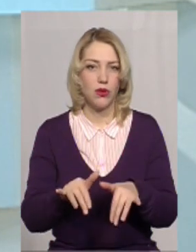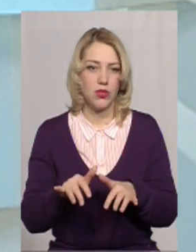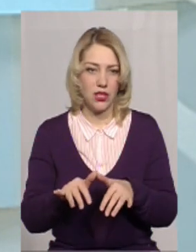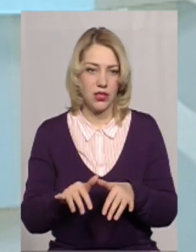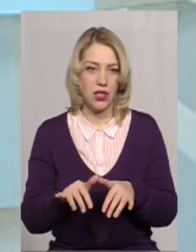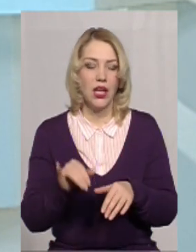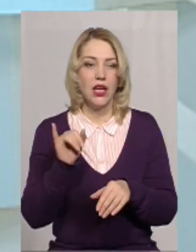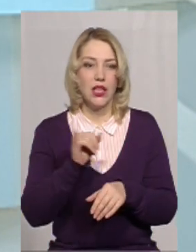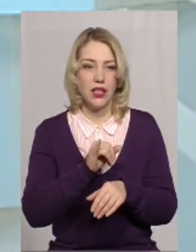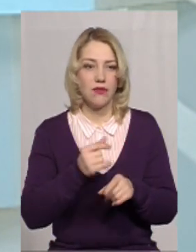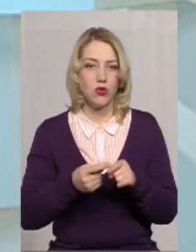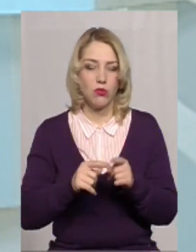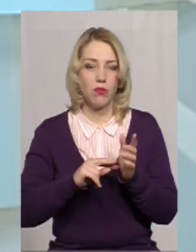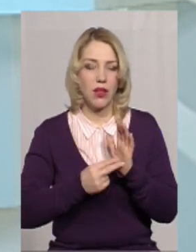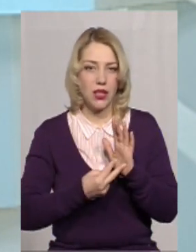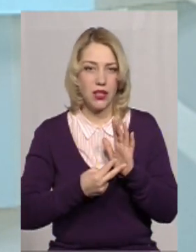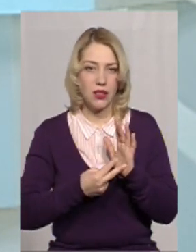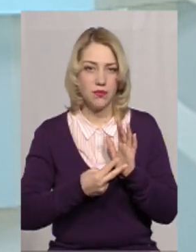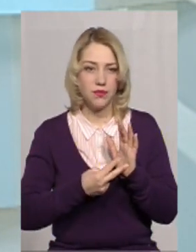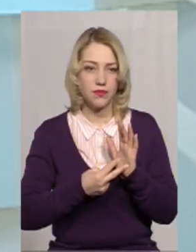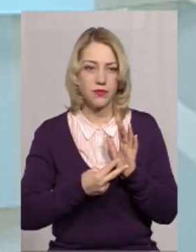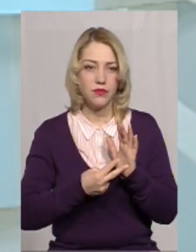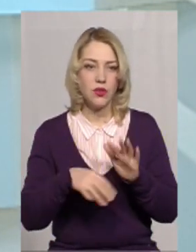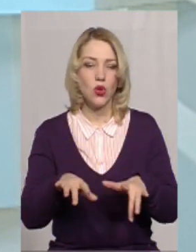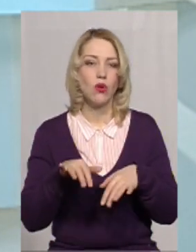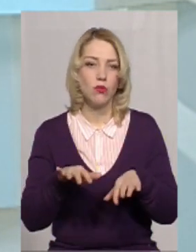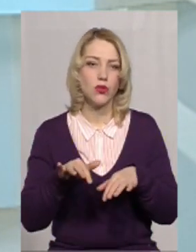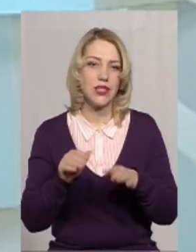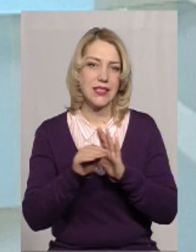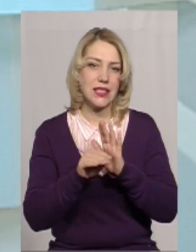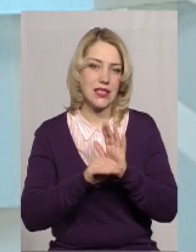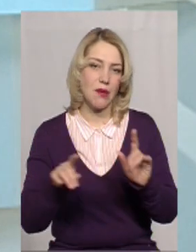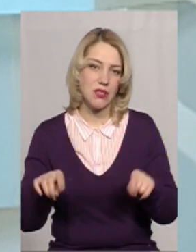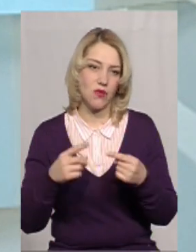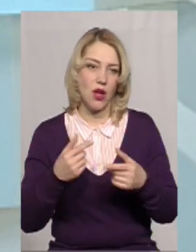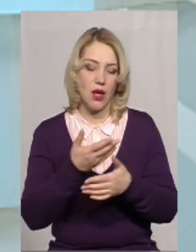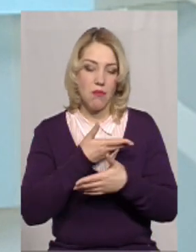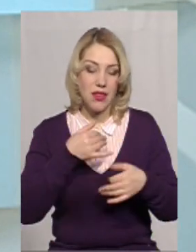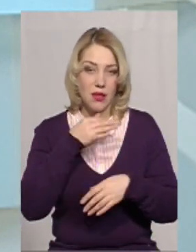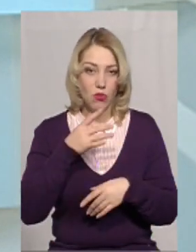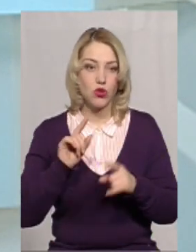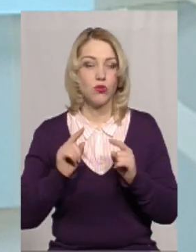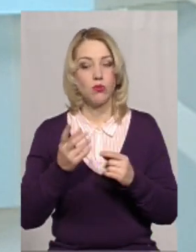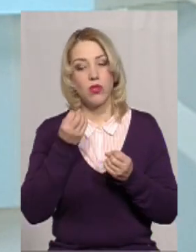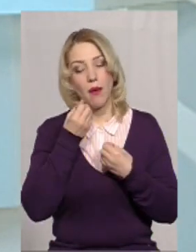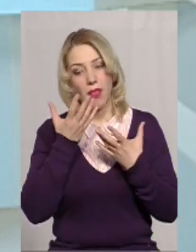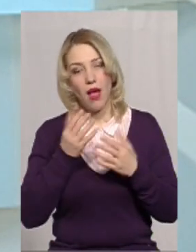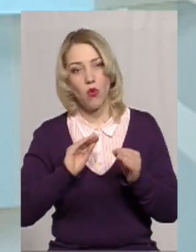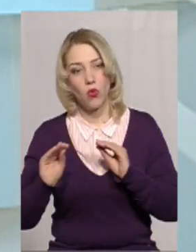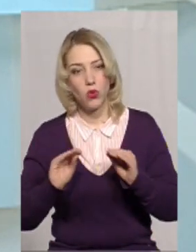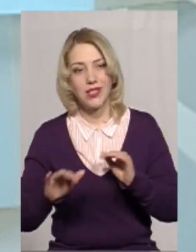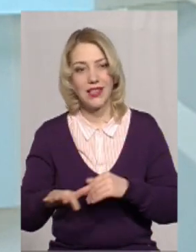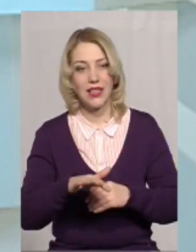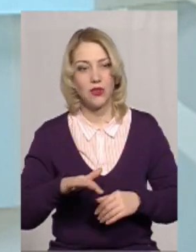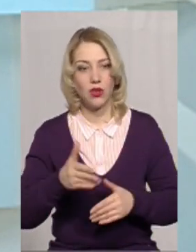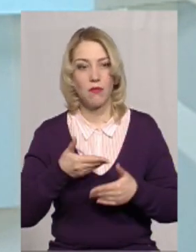в цьому плані певна комп'ютерна система створена, ми не можемо. Тому на благоустрій території